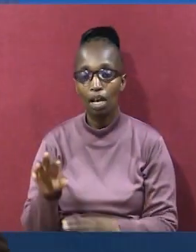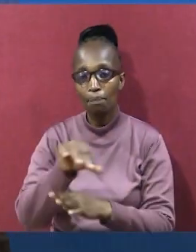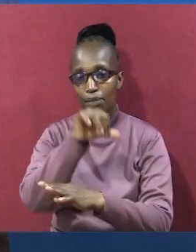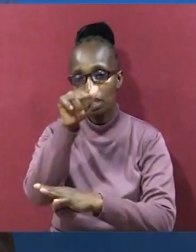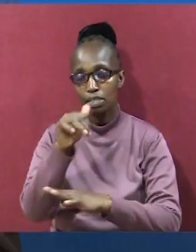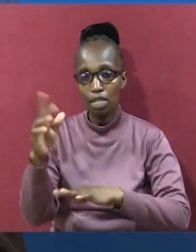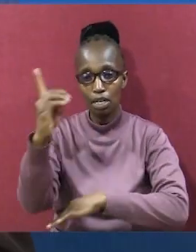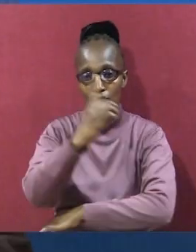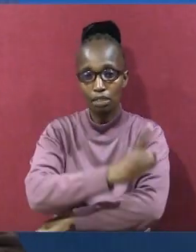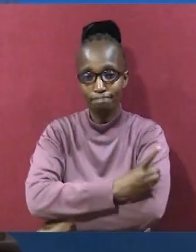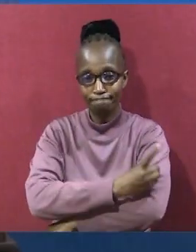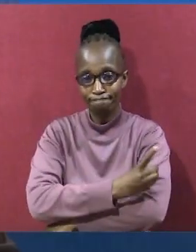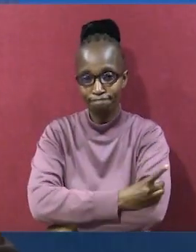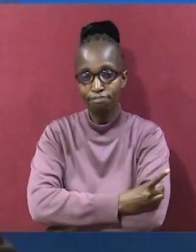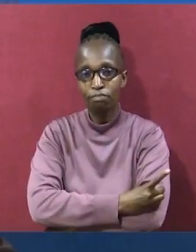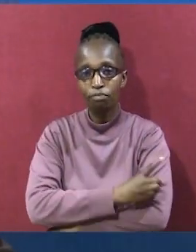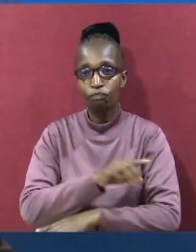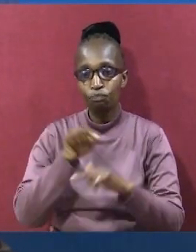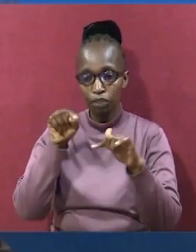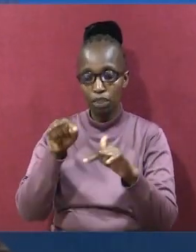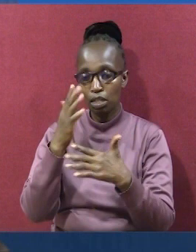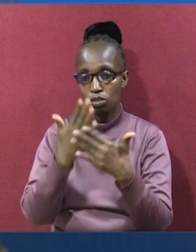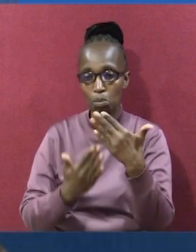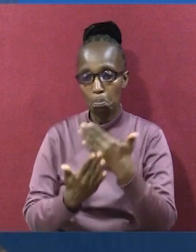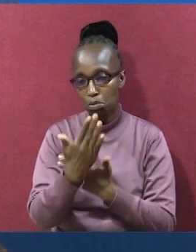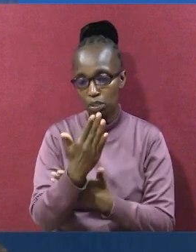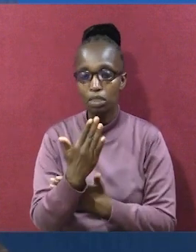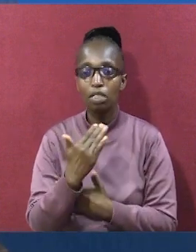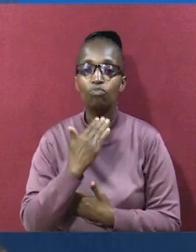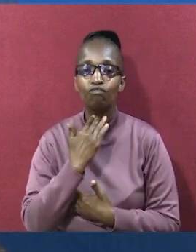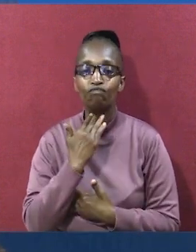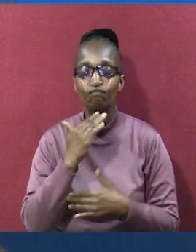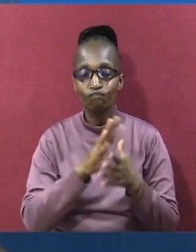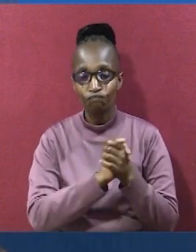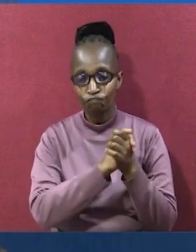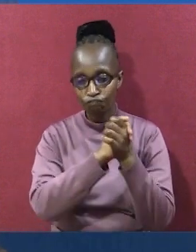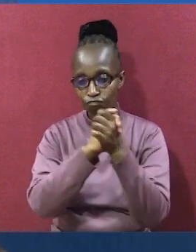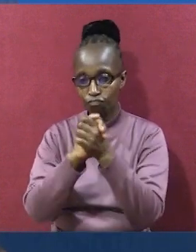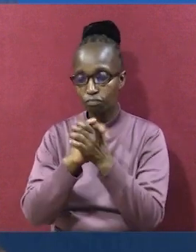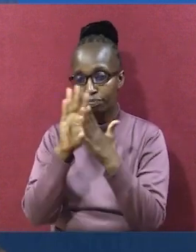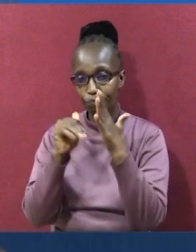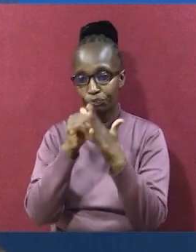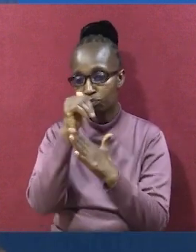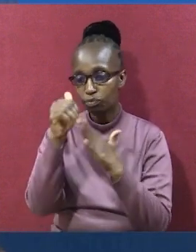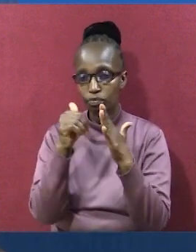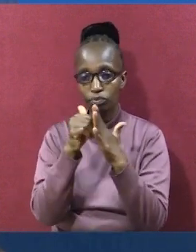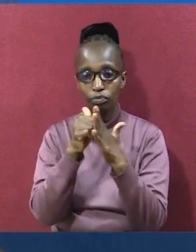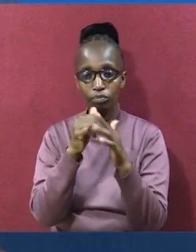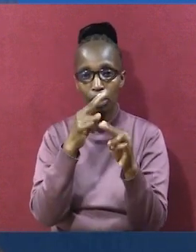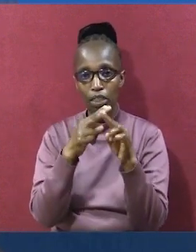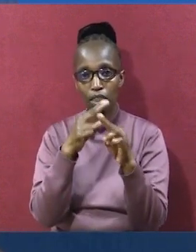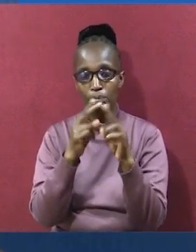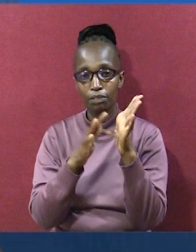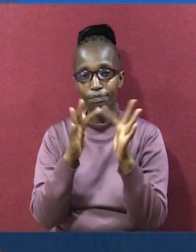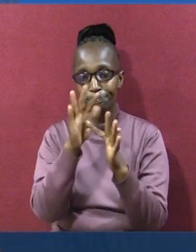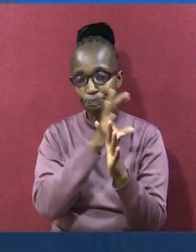Nisiku ya alamisi asubuye leo. Ambapo mtanzamaju wangu nina kusalimu